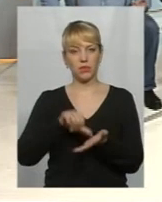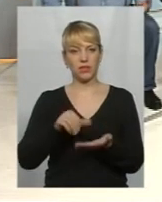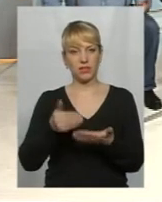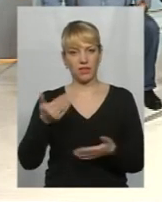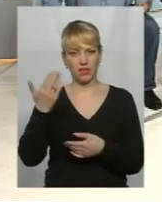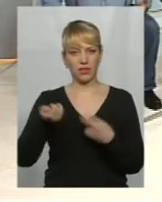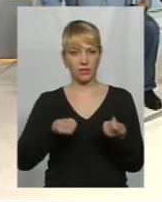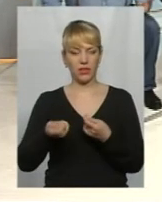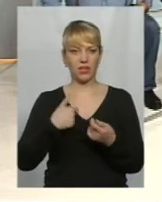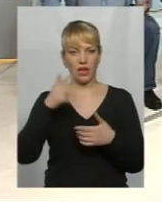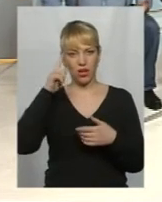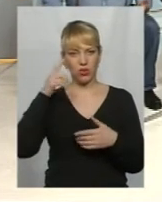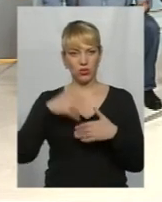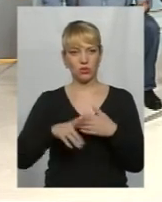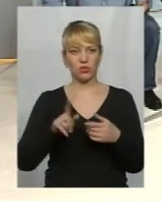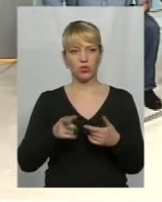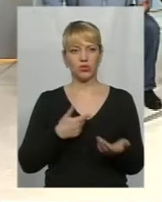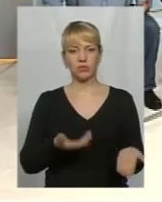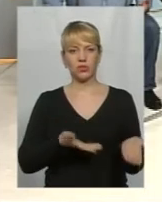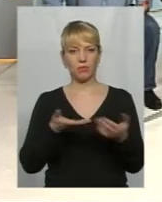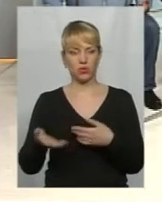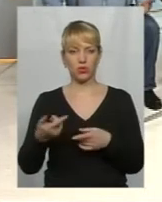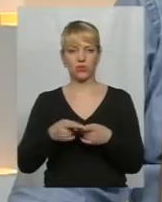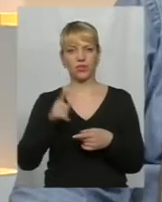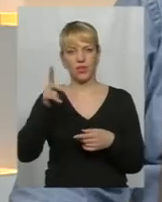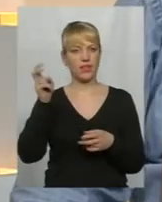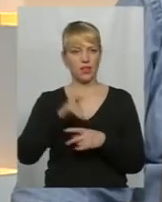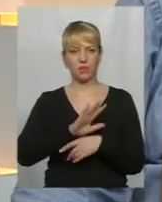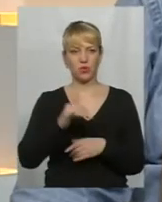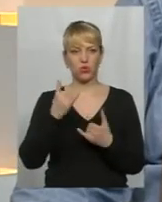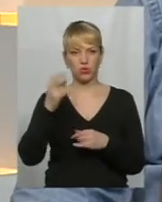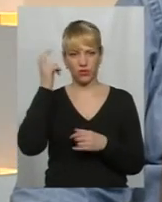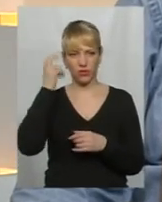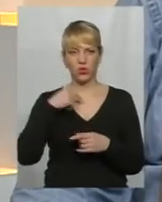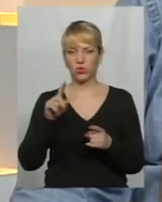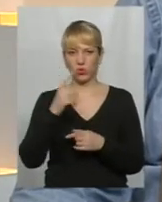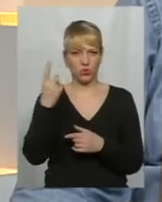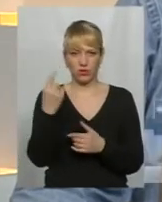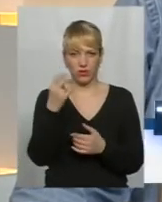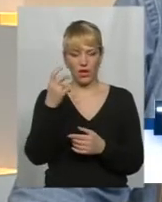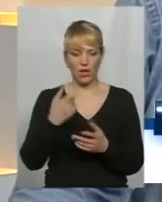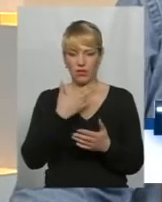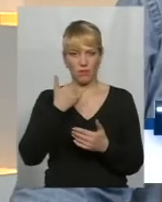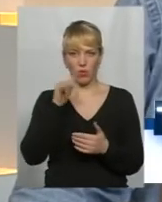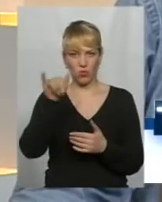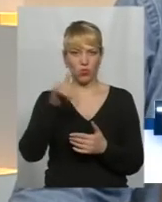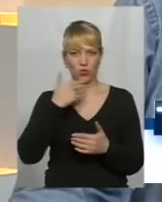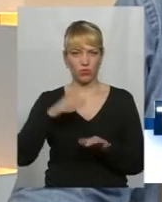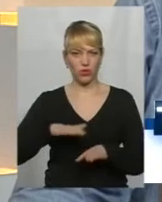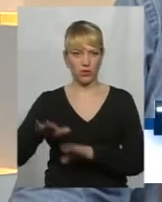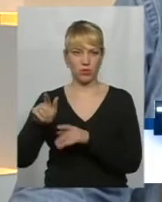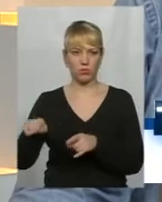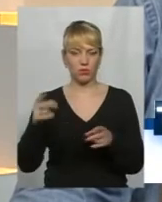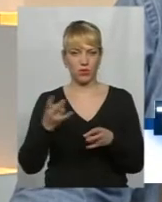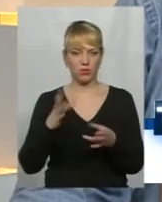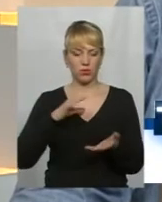Я розумію, що його запрошують до виспорізу. Вони пройшли володі в Києві. Ну, знаю, ну що, він один в нас в області, в нього заступник, не має. Що тут має бути представник влади?